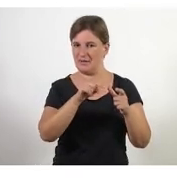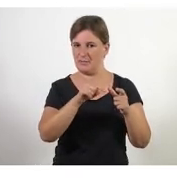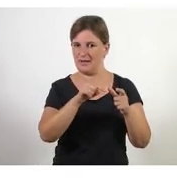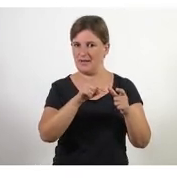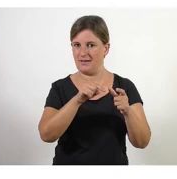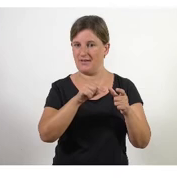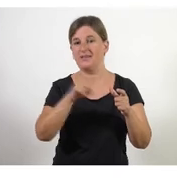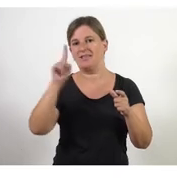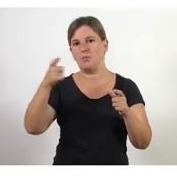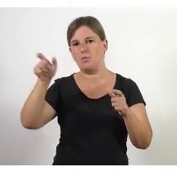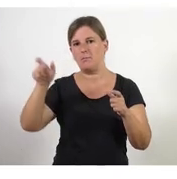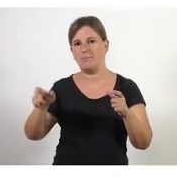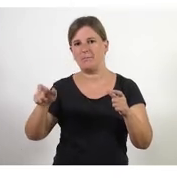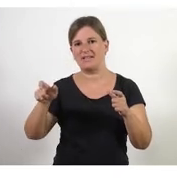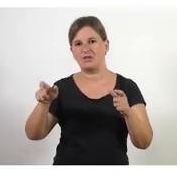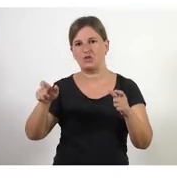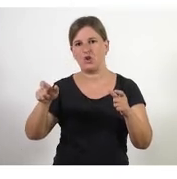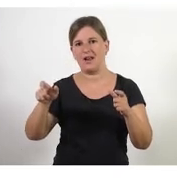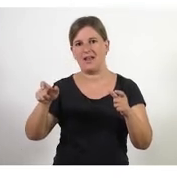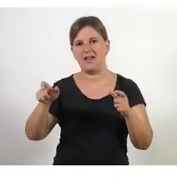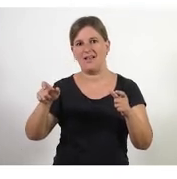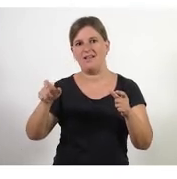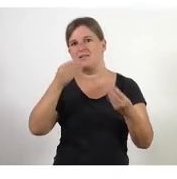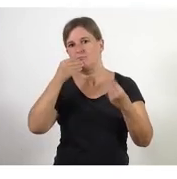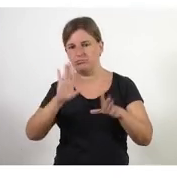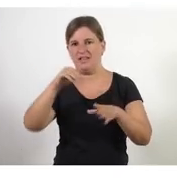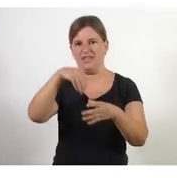persona que representa l'equip directiu a la junta directiva